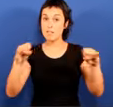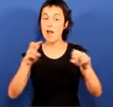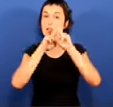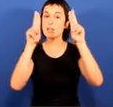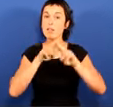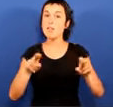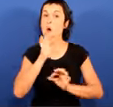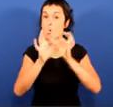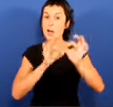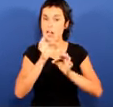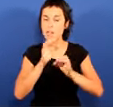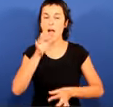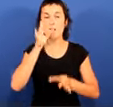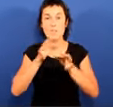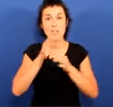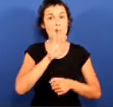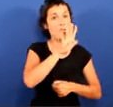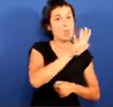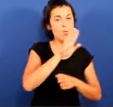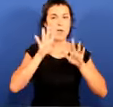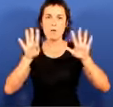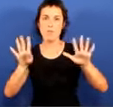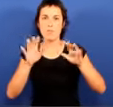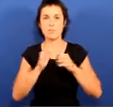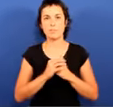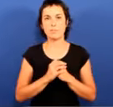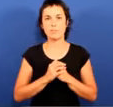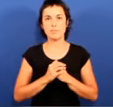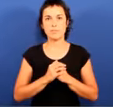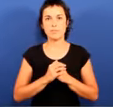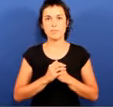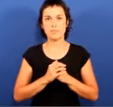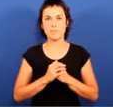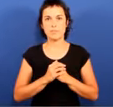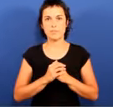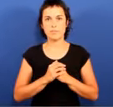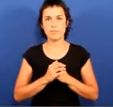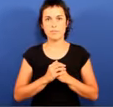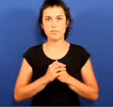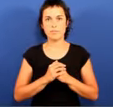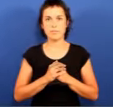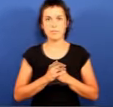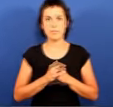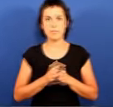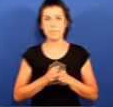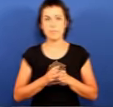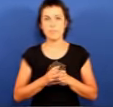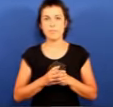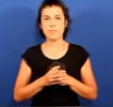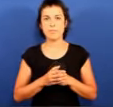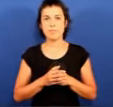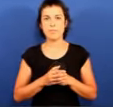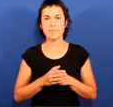nagusien protagonistak. Hori eta Mikel Urdangarin kantautorea ere jardun da Kristina Pato gaita jotzaiarekin